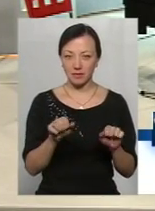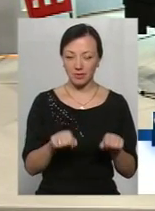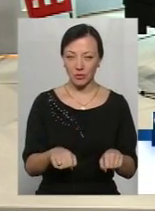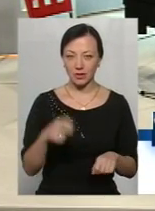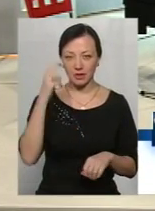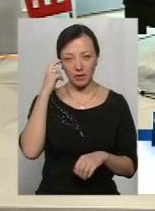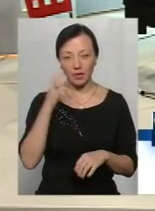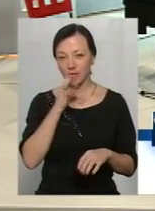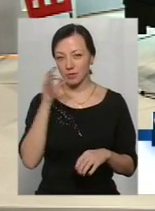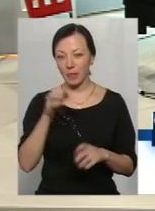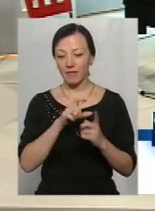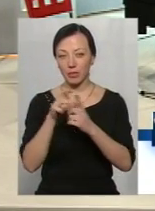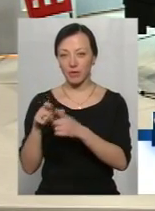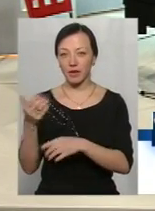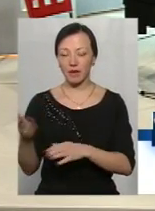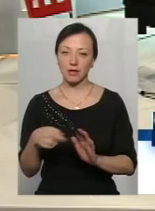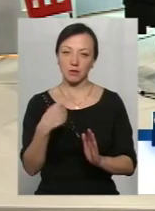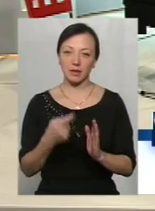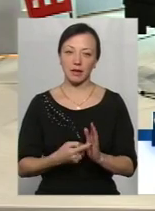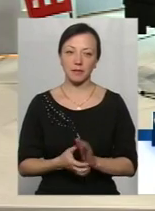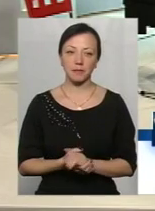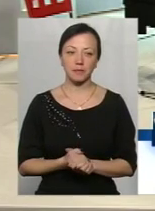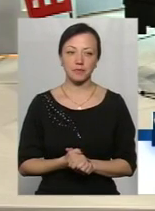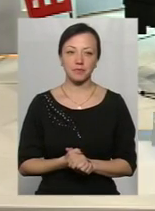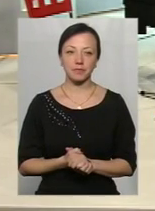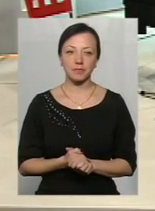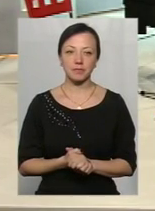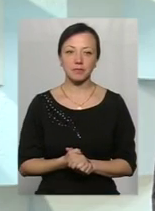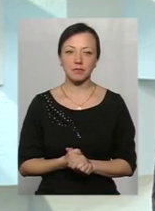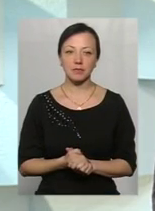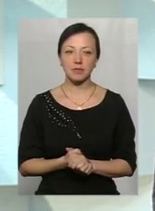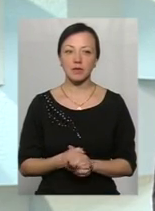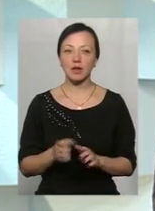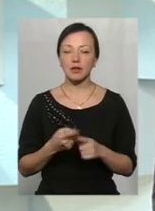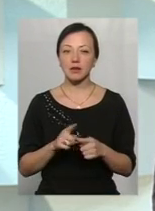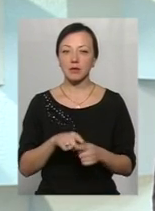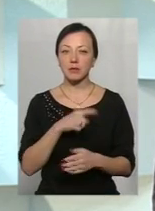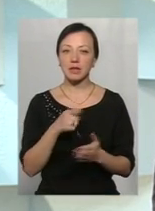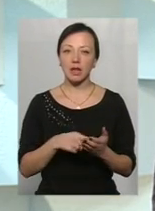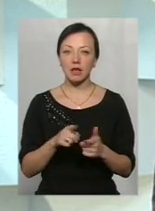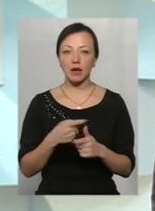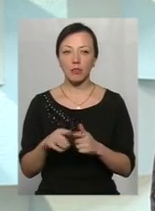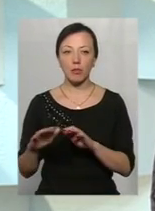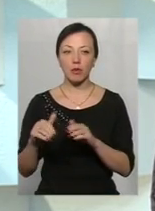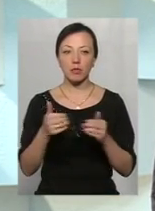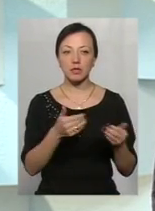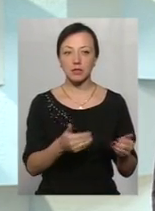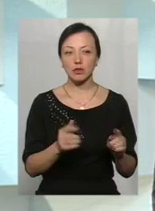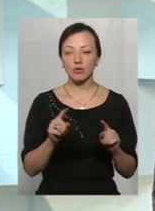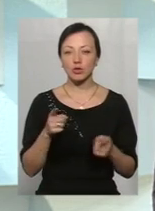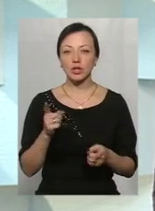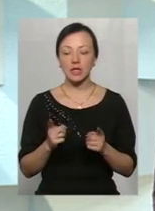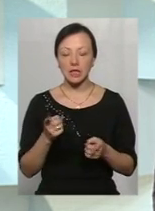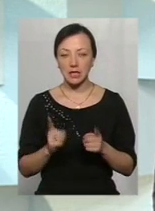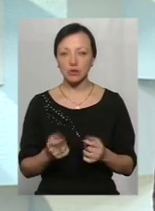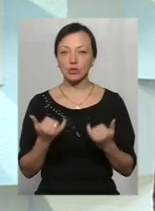він зможе відповісти на якісь з ваших питань? Безпосередньо. Ну, можливо, це питання, можливо, пропозиція, пане Ігорю, тому що дійсно